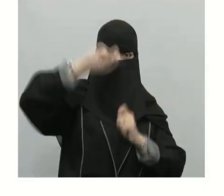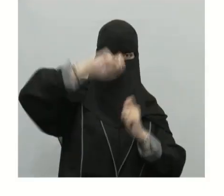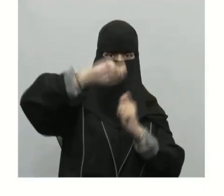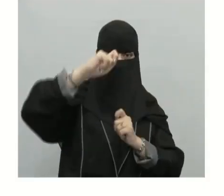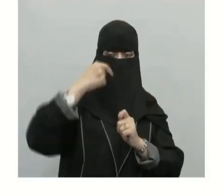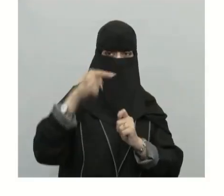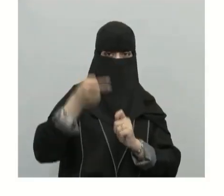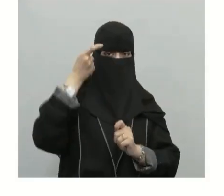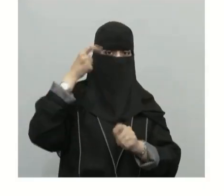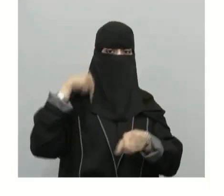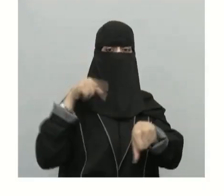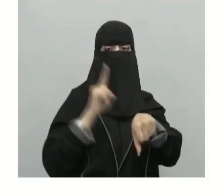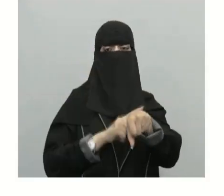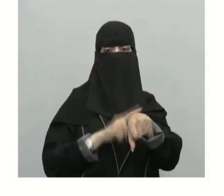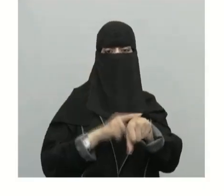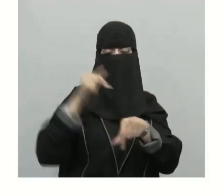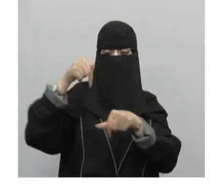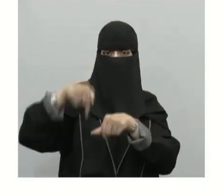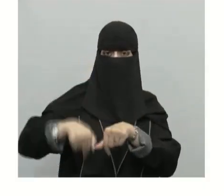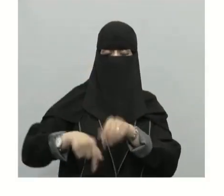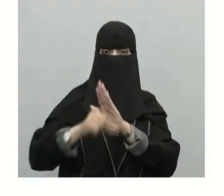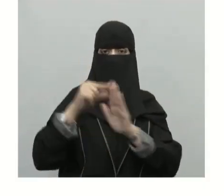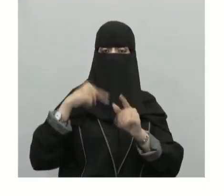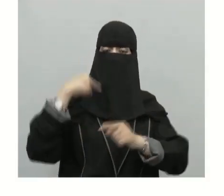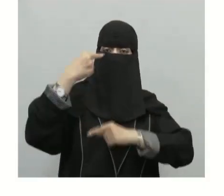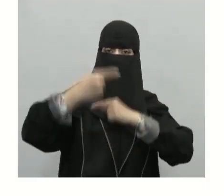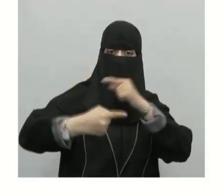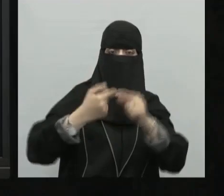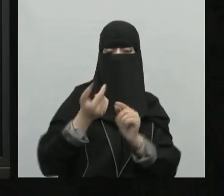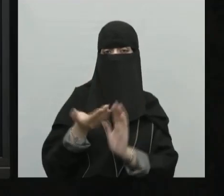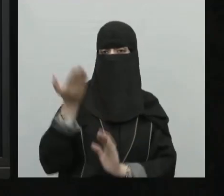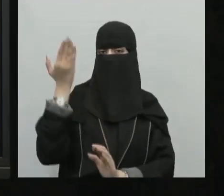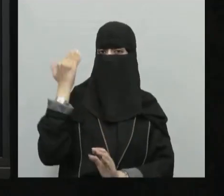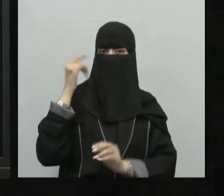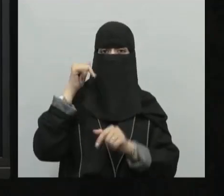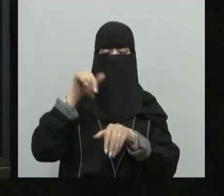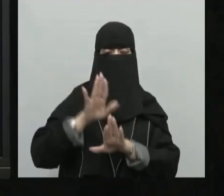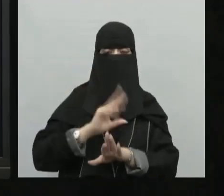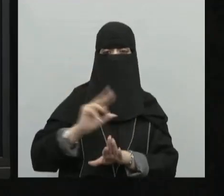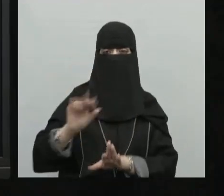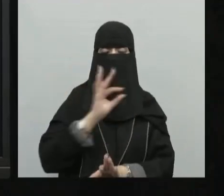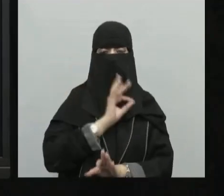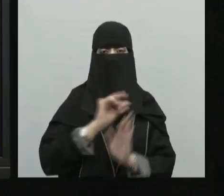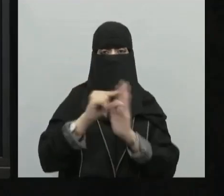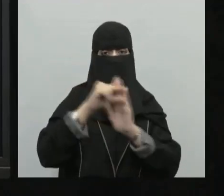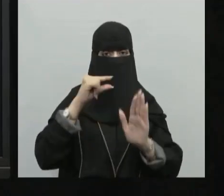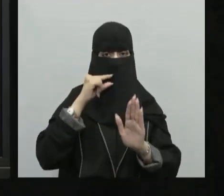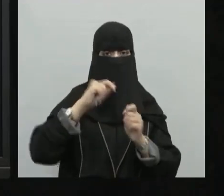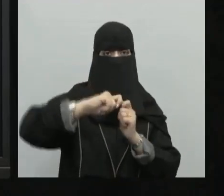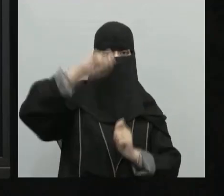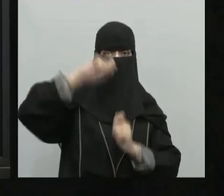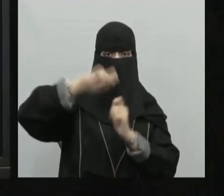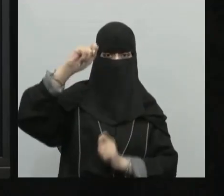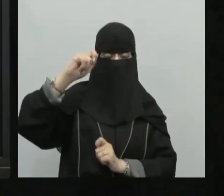فيكم إذن درسنا لهذه اليوم بإذن الله سوف نكمل ما أخذناه أخذناه في الدرس السابق كما ذكرت لكم خطوط الطول